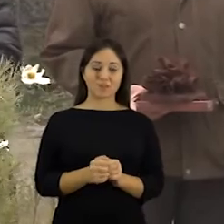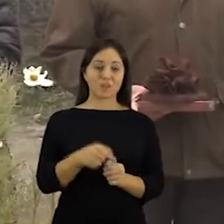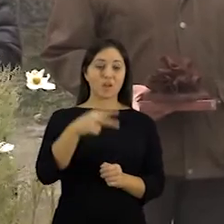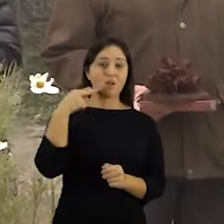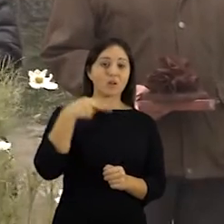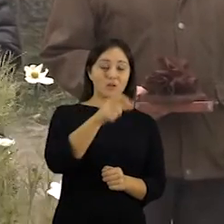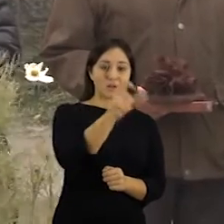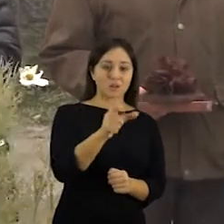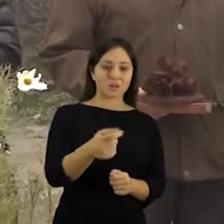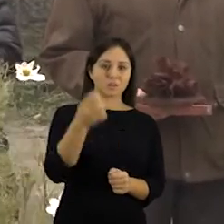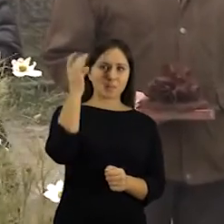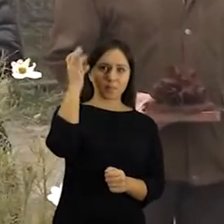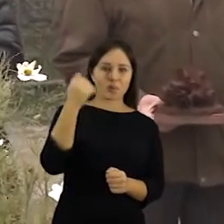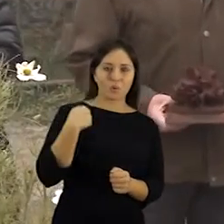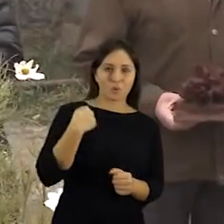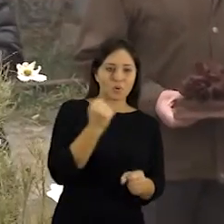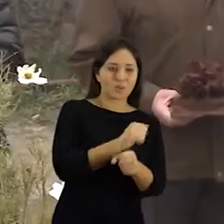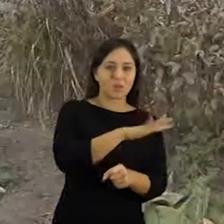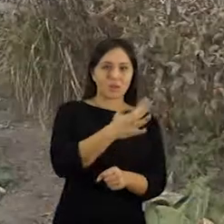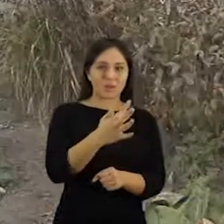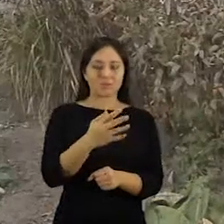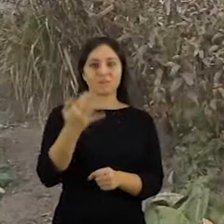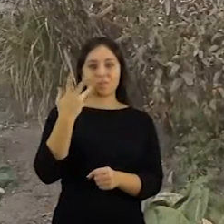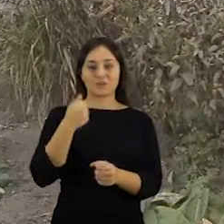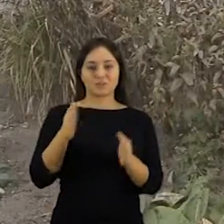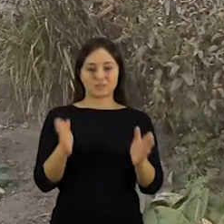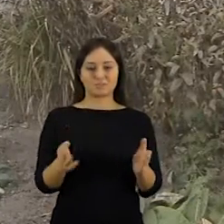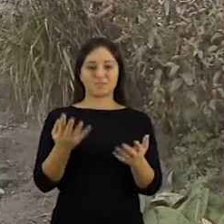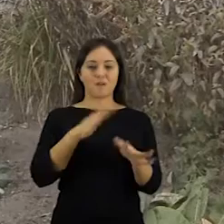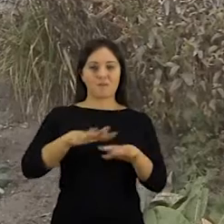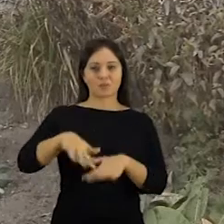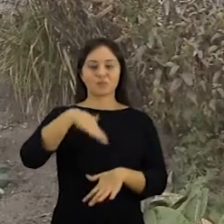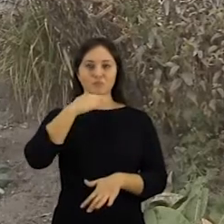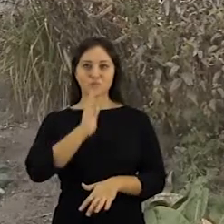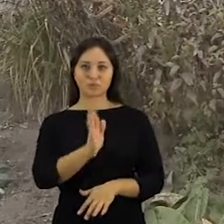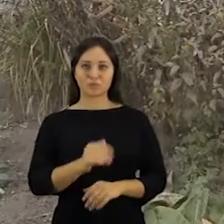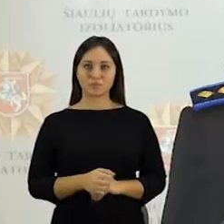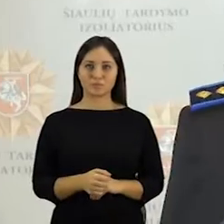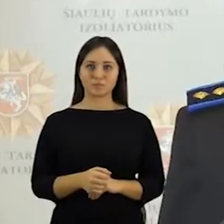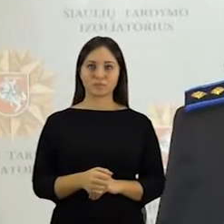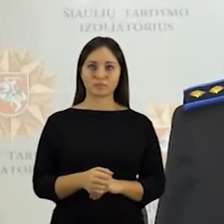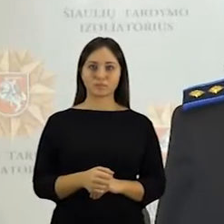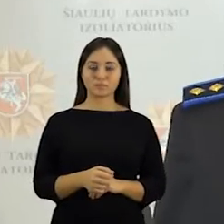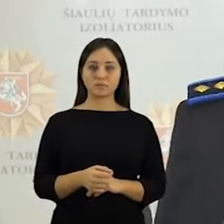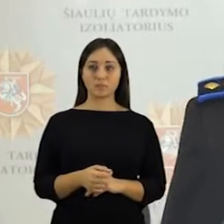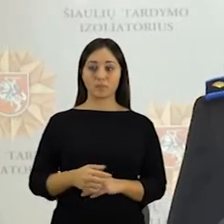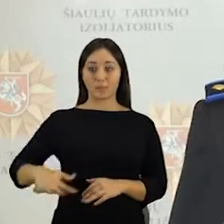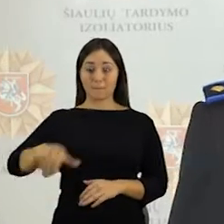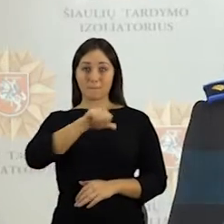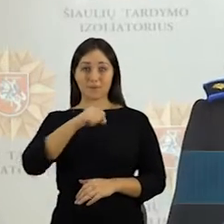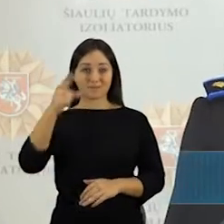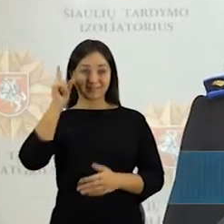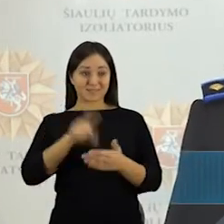kalinimo įstaigos gyventųjų noro gėlinti žinias apie ūkio darbus, veiklos netruks iš šaltuojų metų sezonų. Patys nelabai